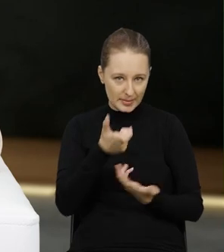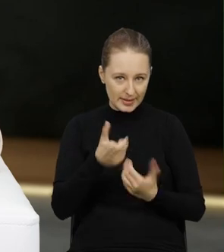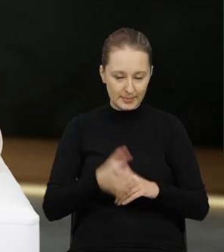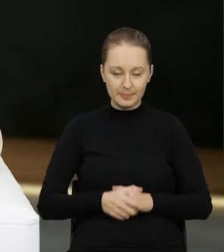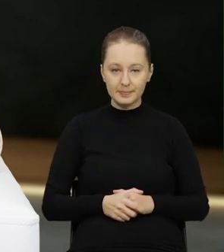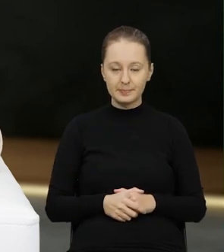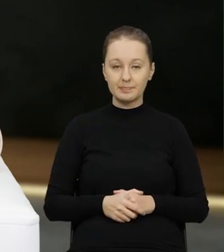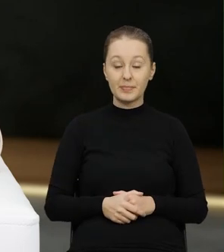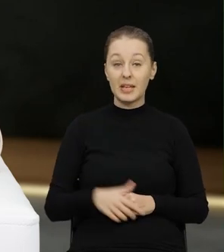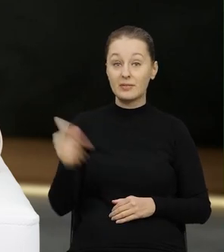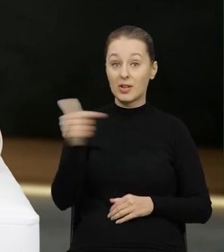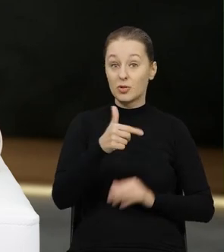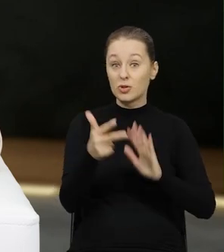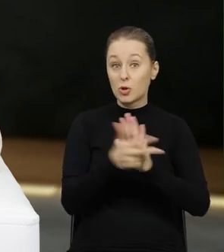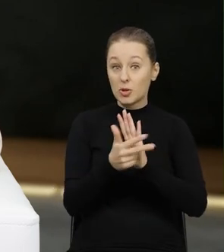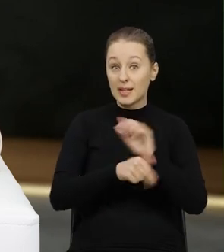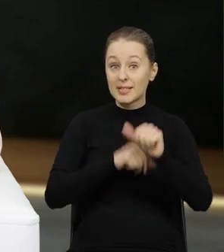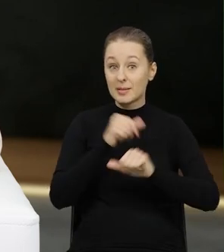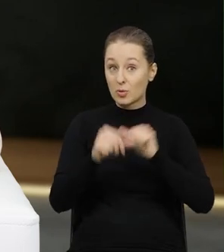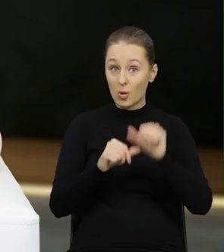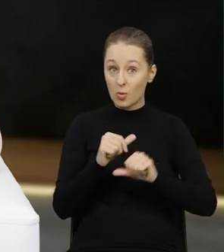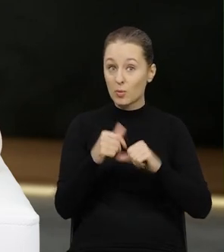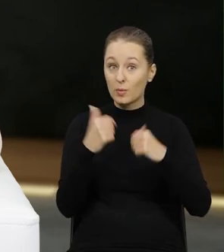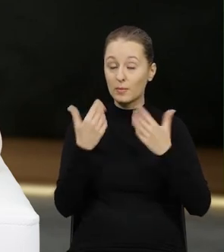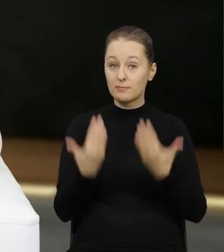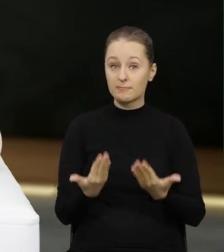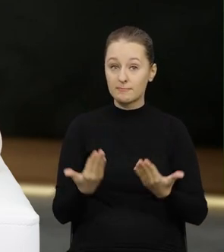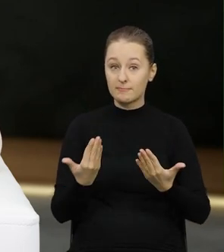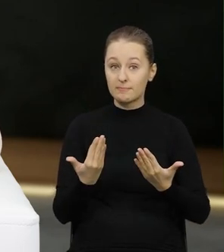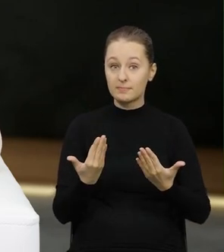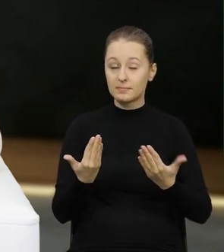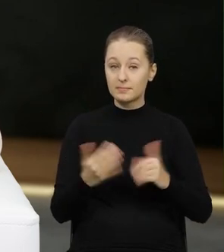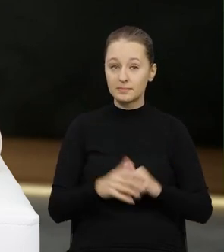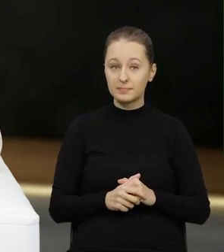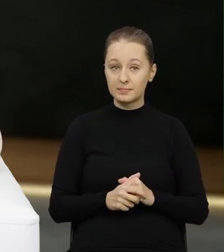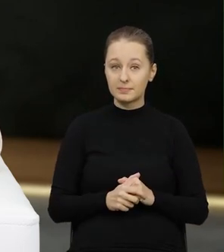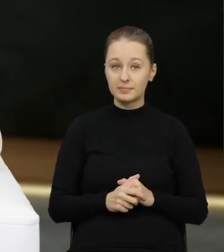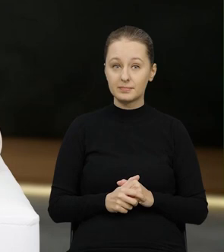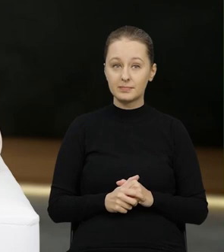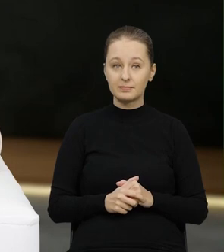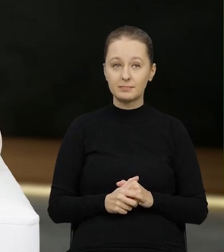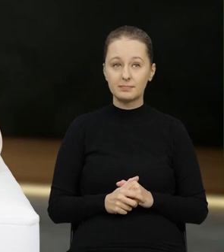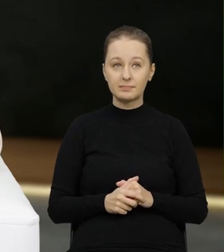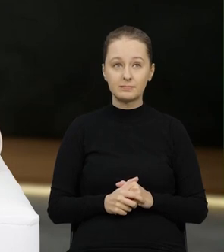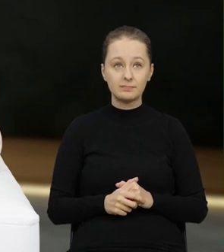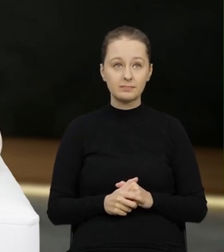i w 2018 roku to jakby wtedy również